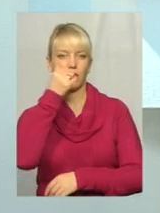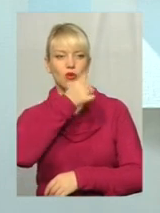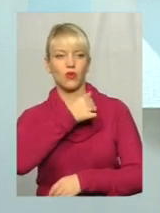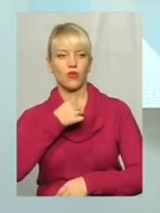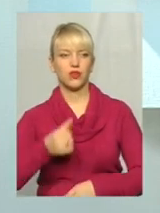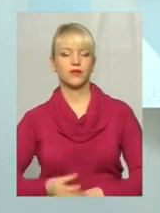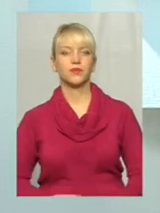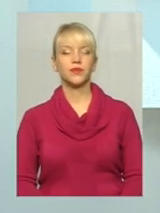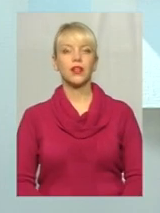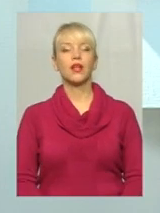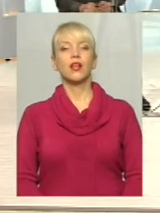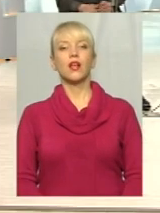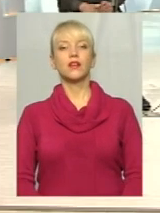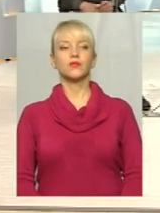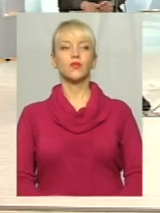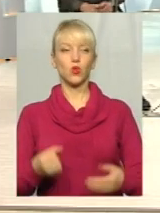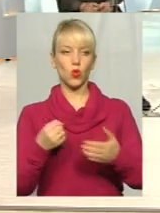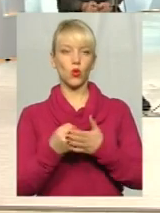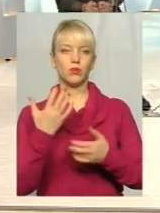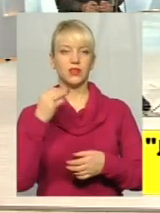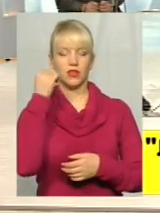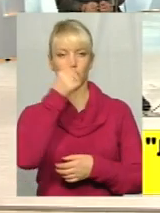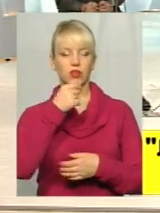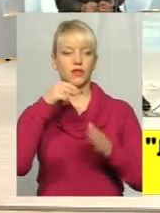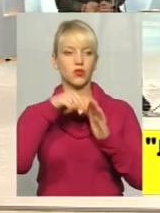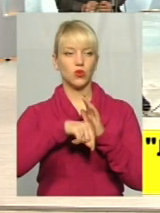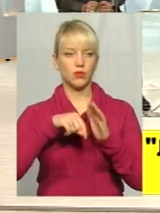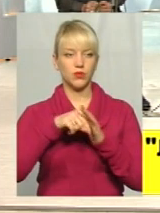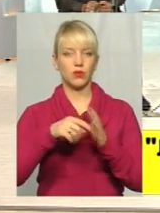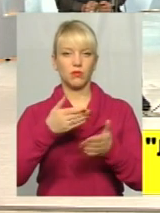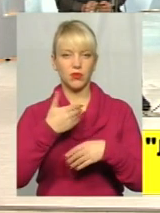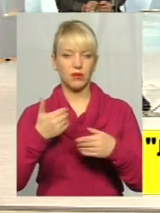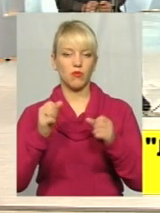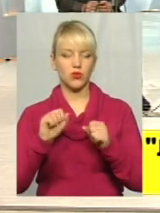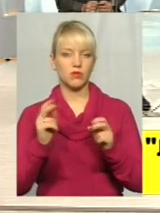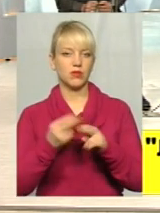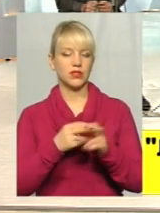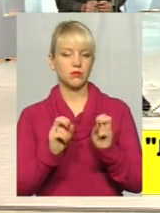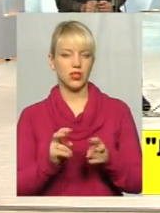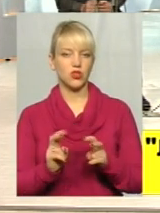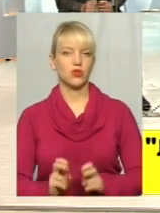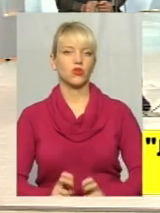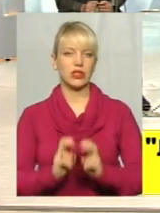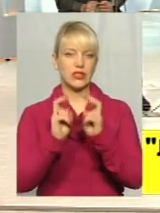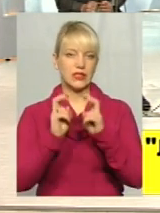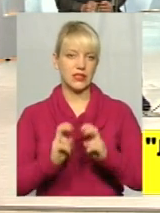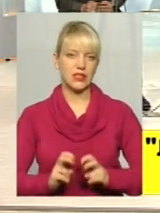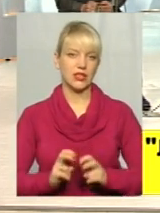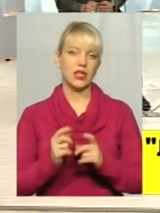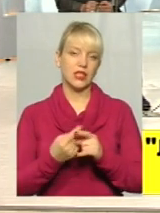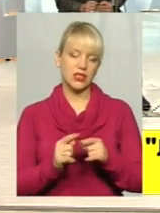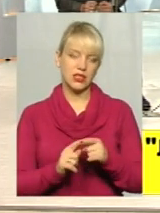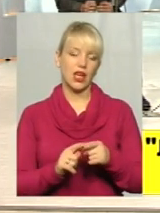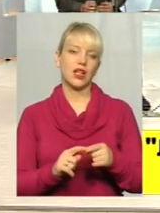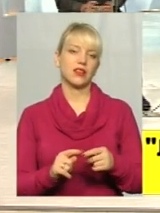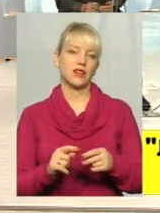Тобто найближчі до 5 років ще ними їздити безпечно. Так, це твердження є висновку